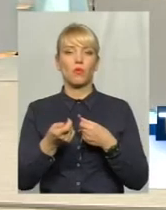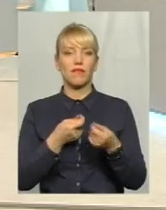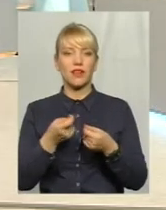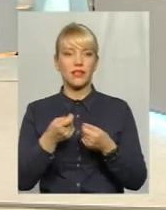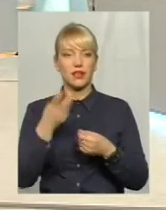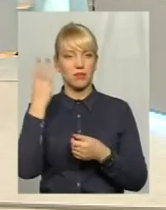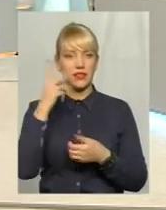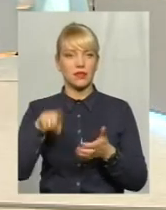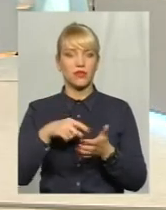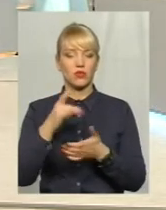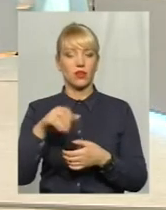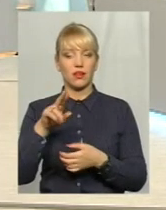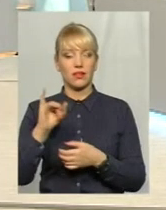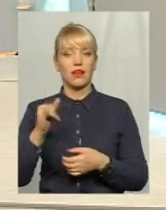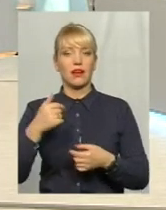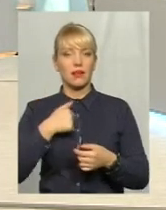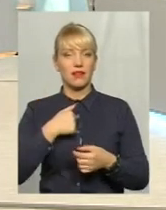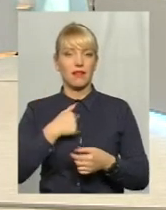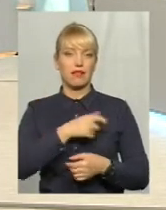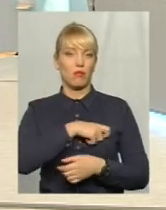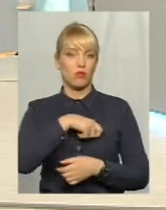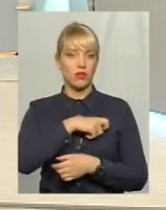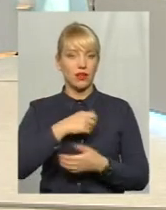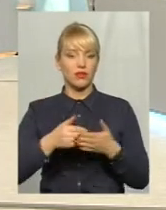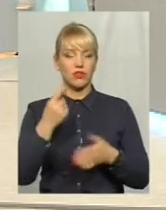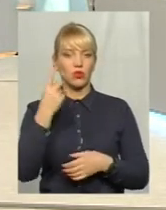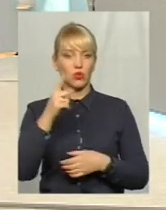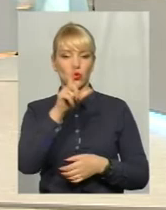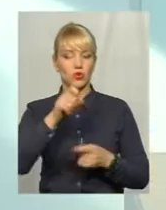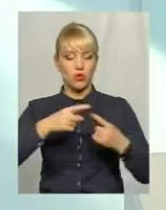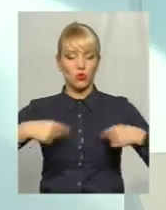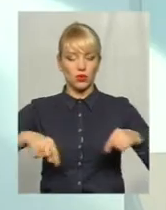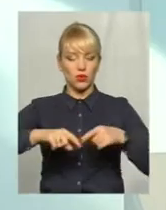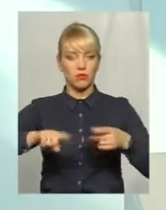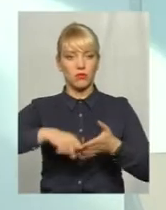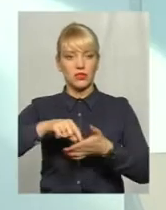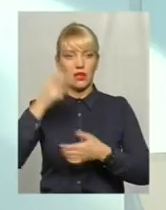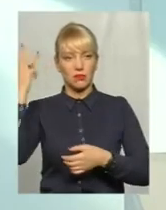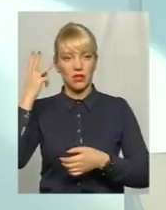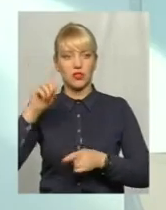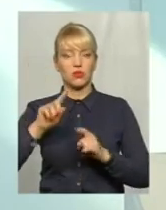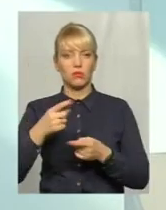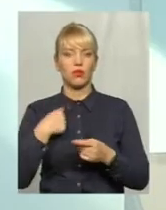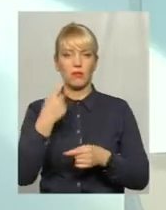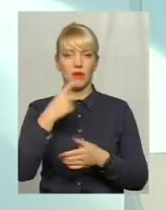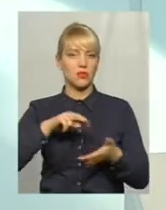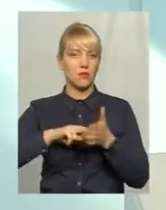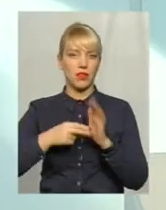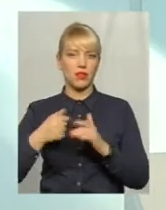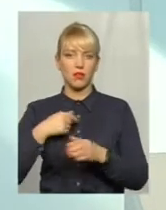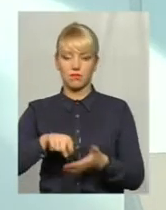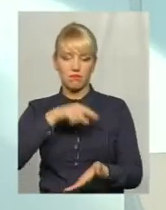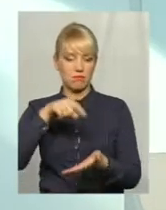міської ради, по-друге, я все-таки депутат від одного з округів міста Хмельницького. Через те, на перший план, стоїть місто. Хоча ми